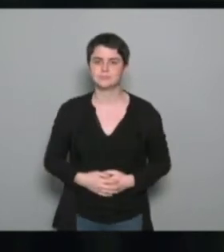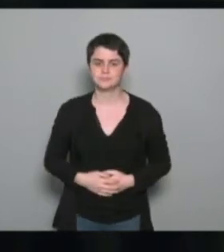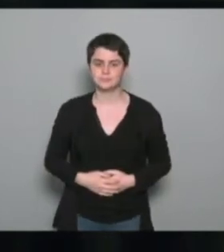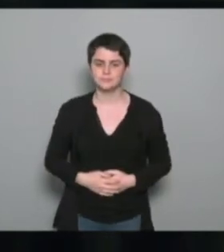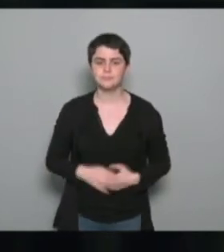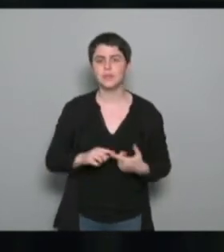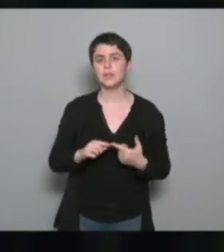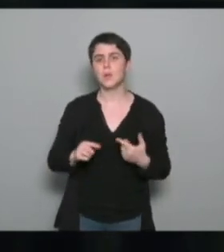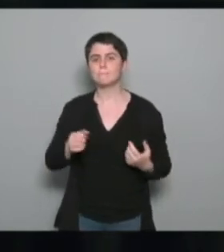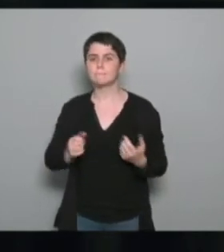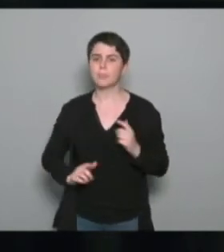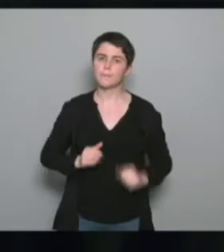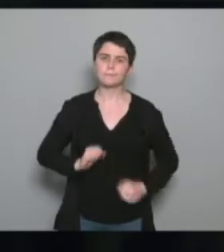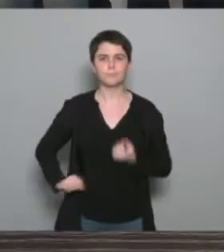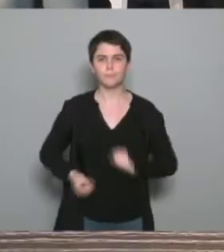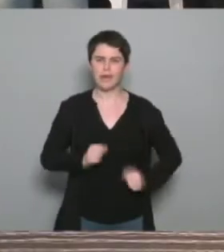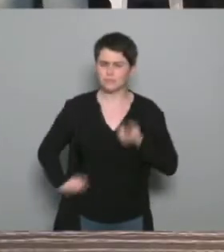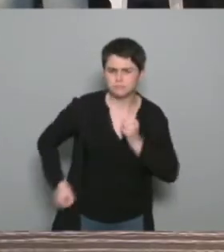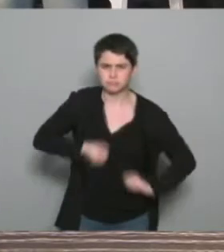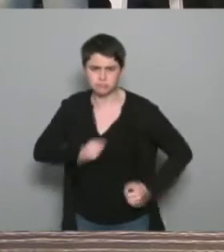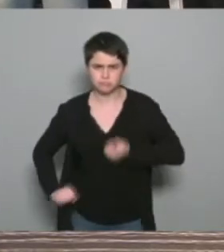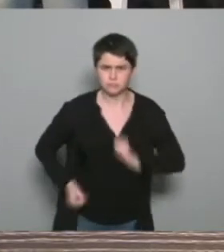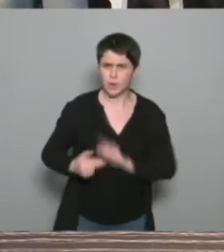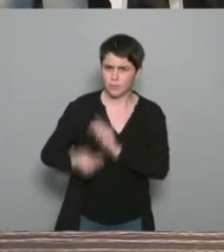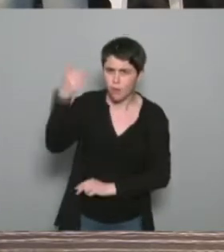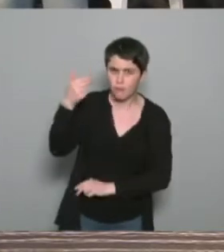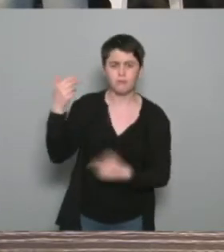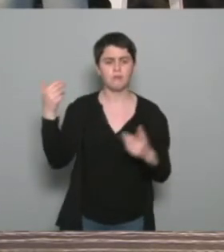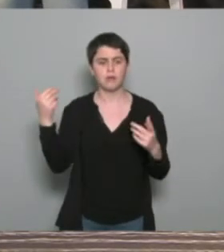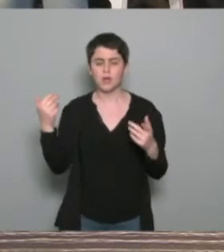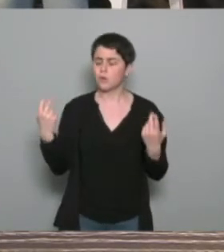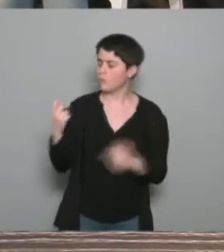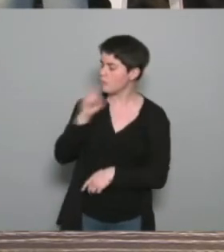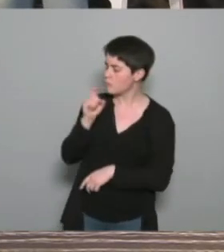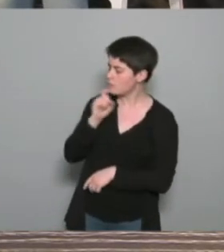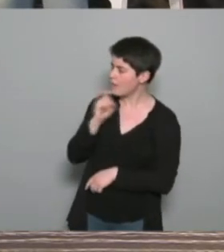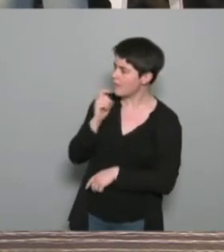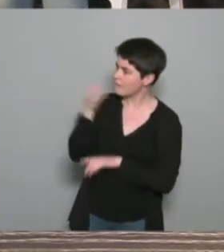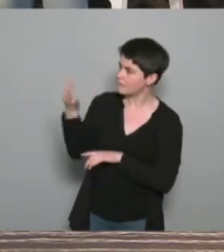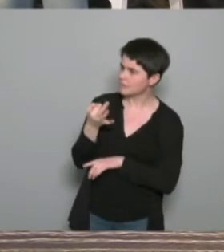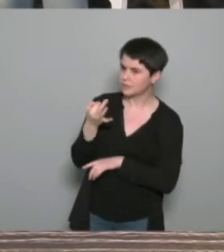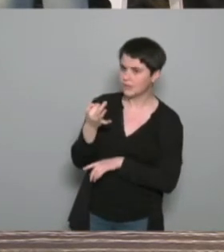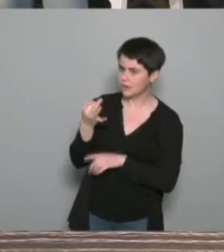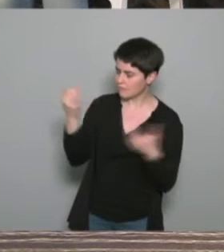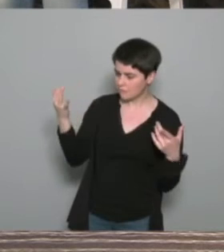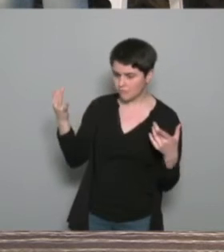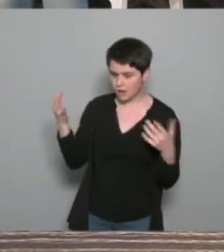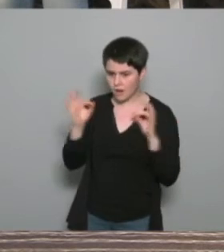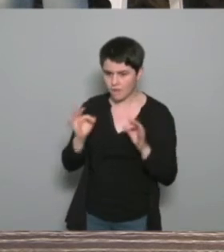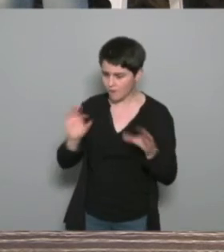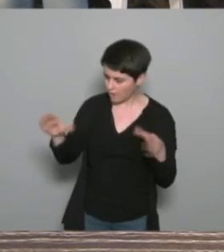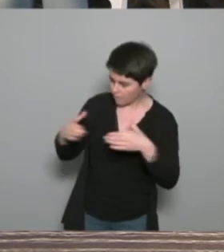est lié à la marche, la marche nordique. Voilà, toutes les activités. Vous parliez tout à l'heure de continuité, de ce qu'on fait après le